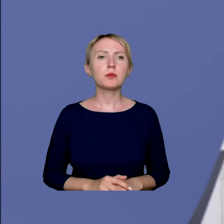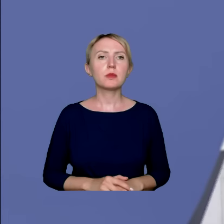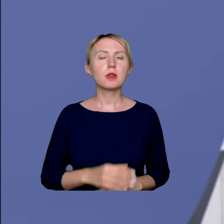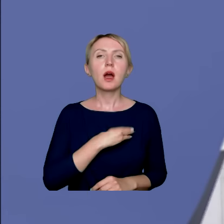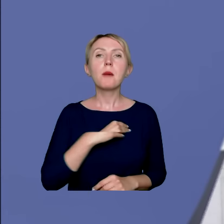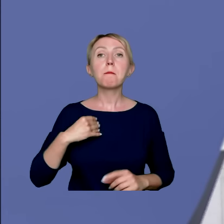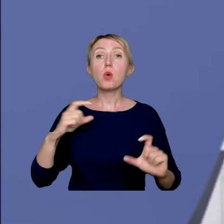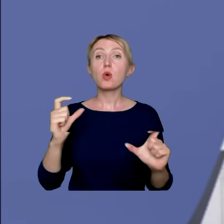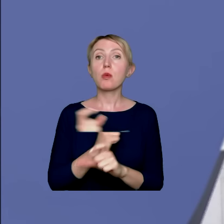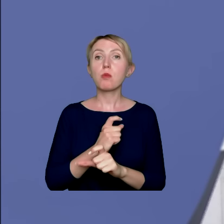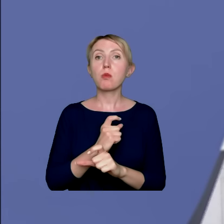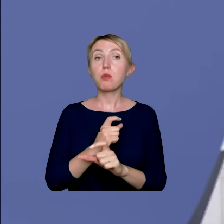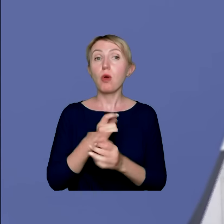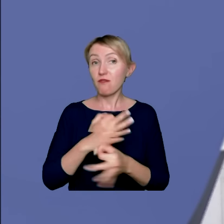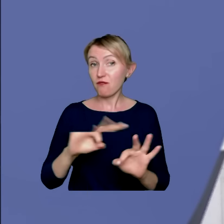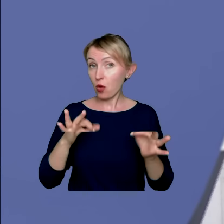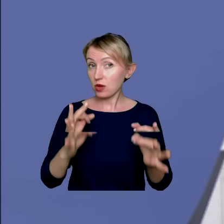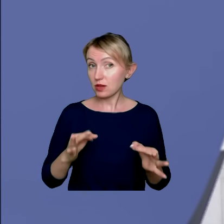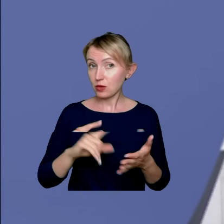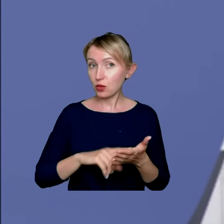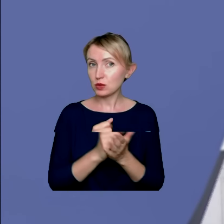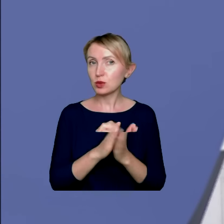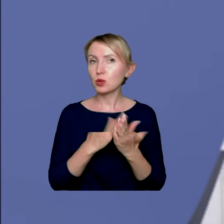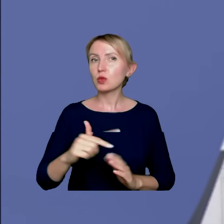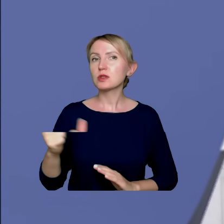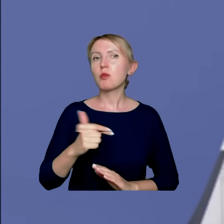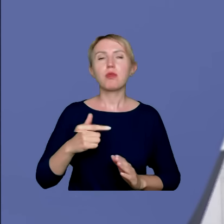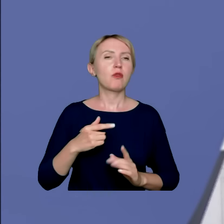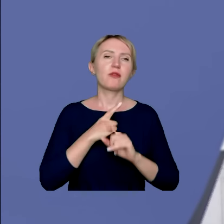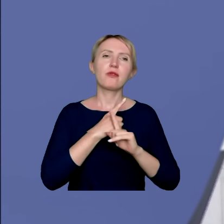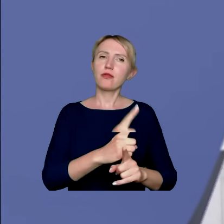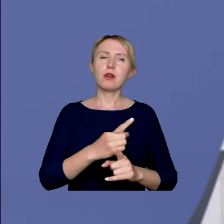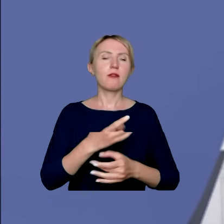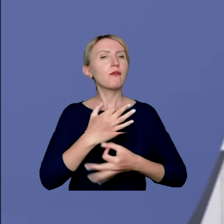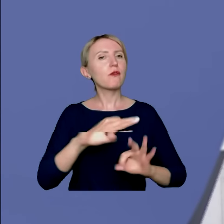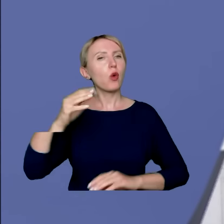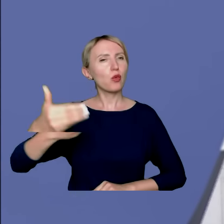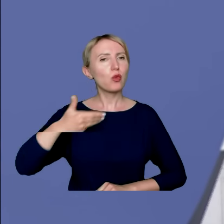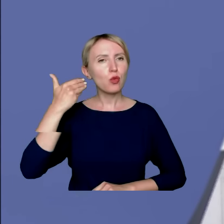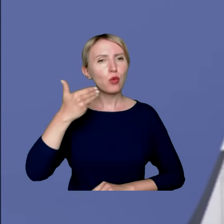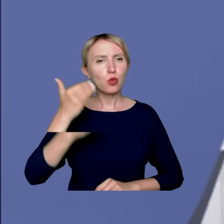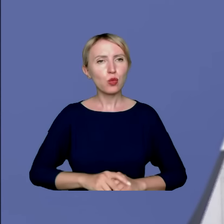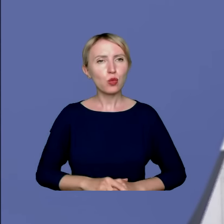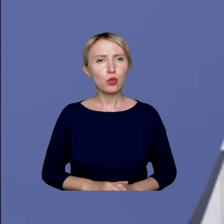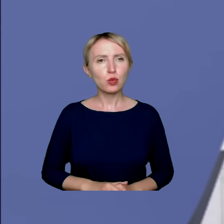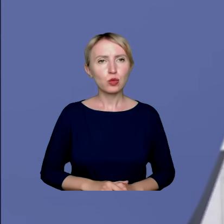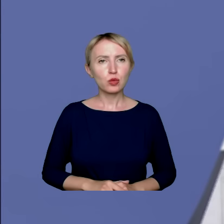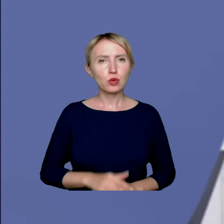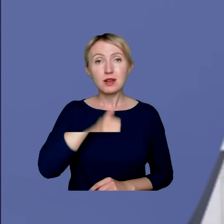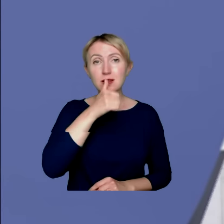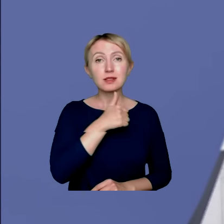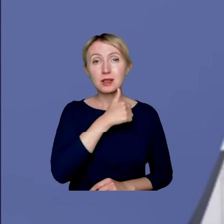póki co wolnym. Konstytucja powinna obowiązywać, czyli wolność słowa i cenzura jest zakazana.